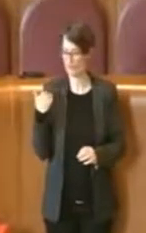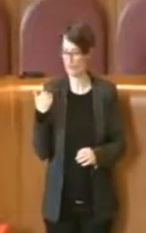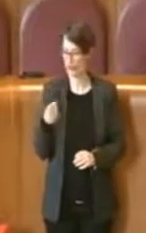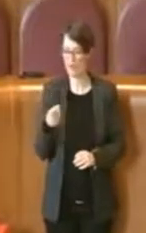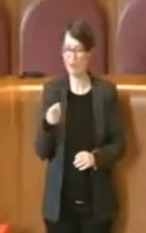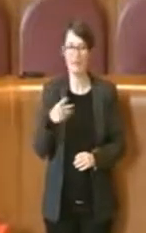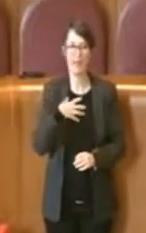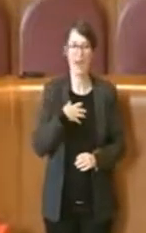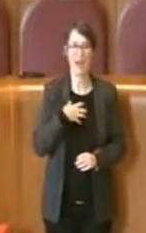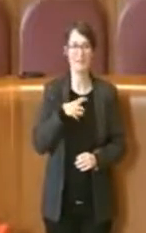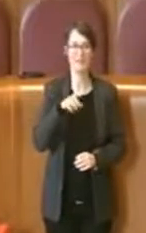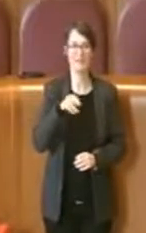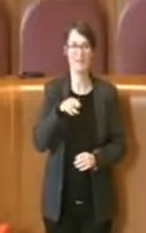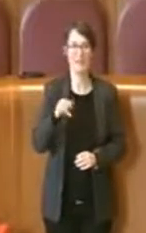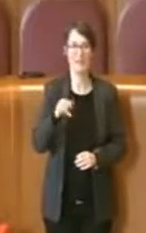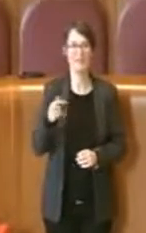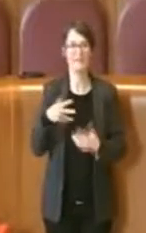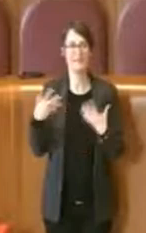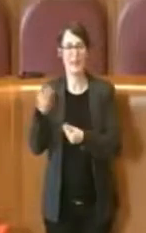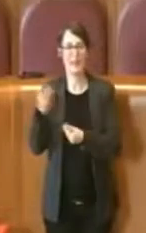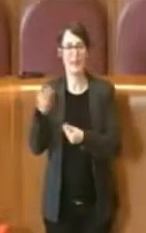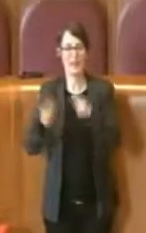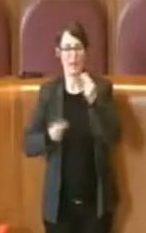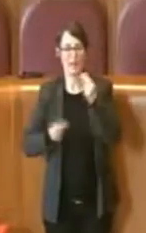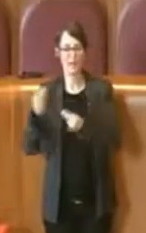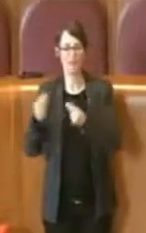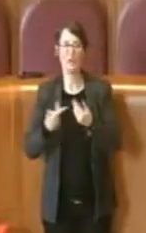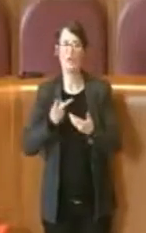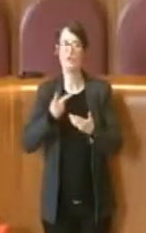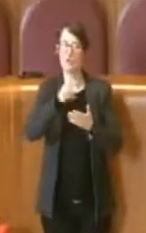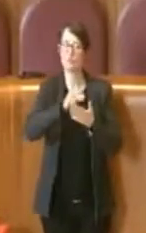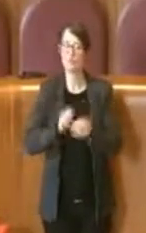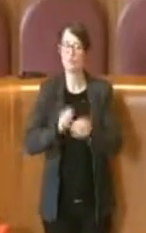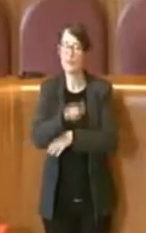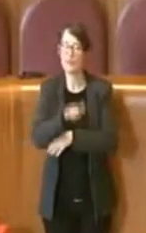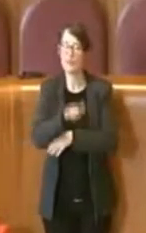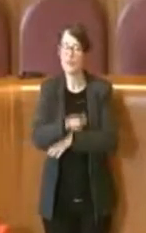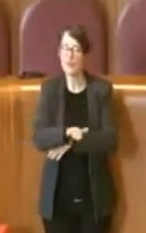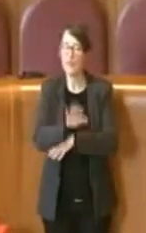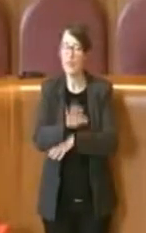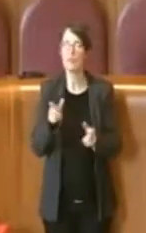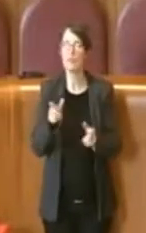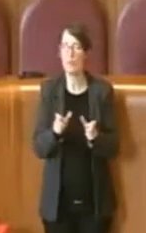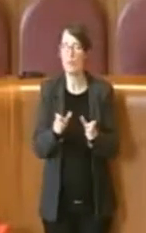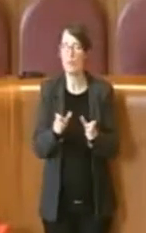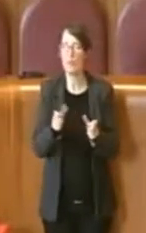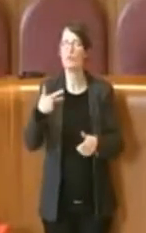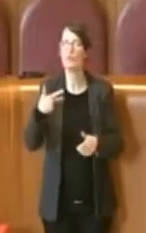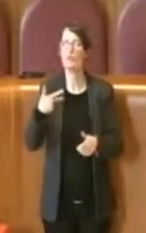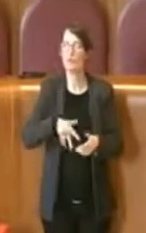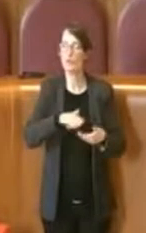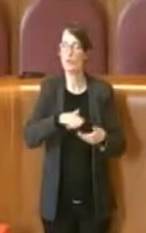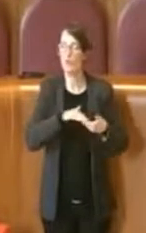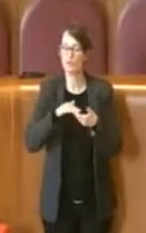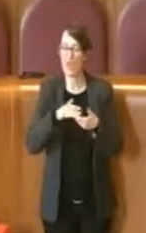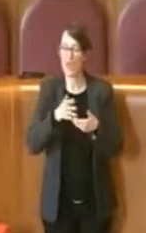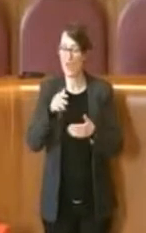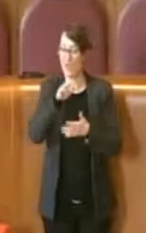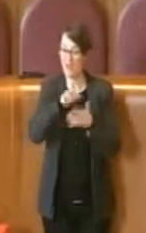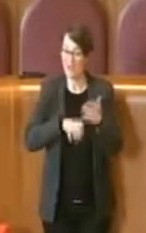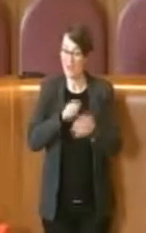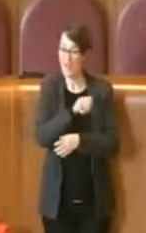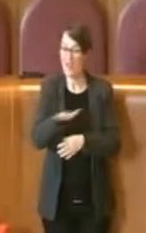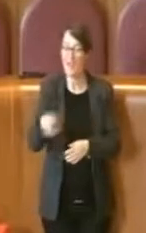hanno inviato un report per quanto riguarda il sociale alle associazioni e alle categorie. E da questo report